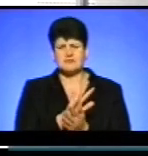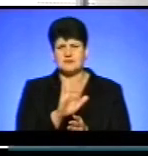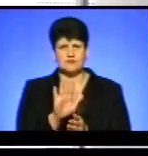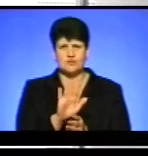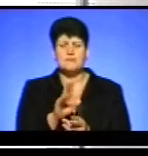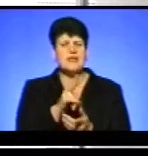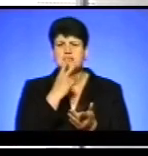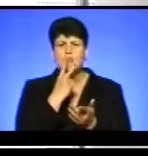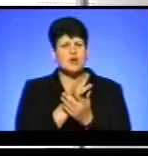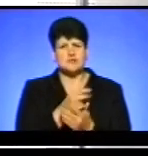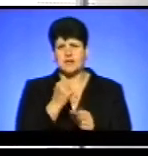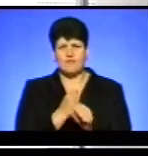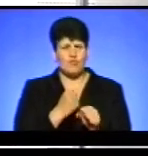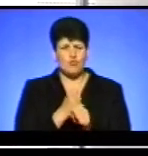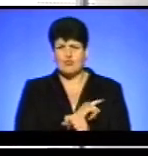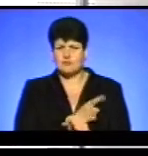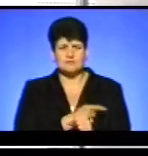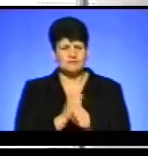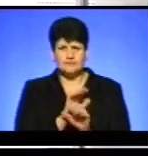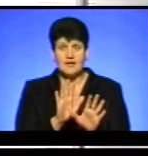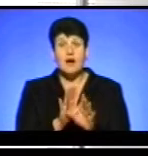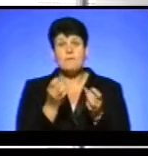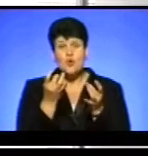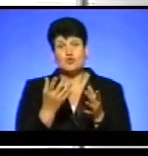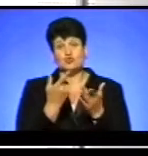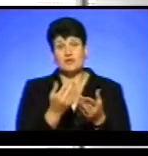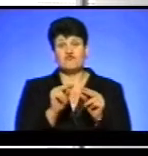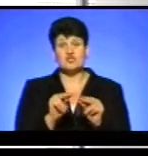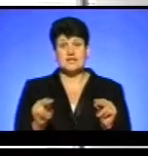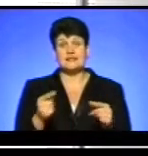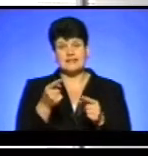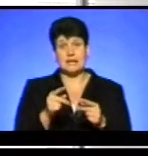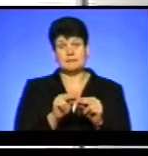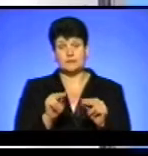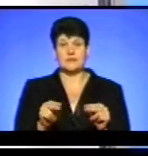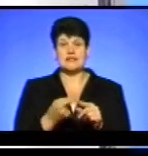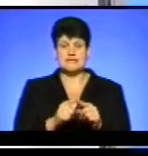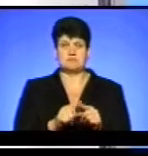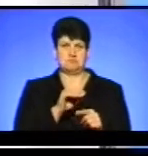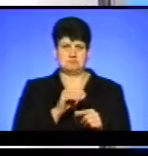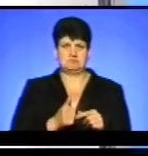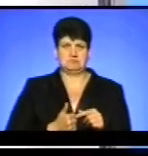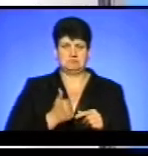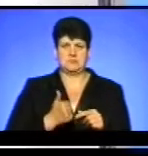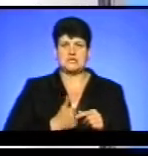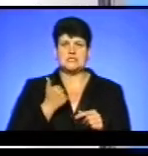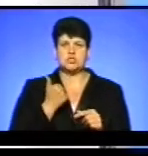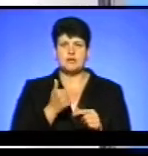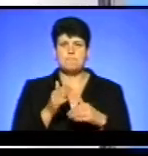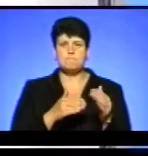те, не за показники в роботі, а виключно за те, що ти є вчитель, ти є педагог. Це є престижна професія, як би ти не працював.